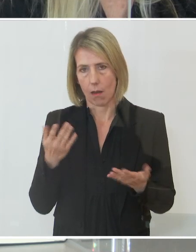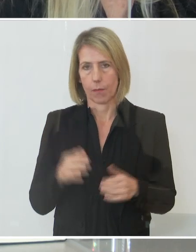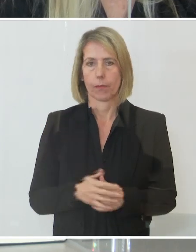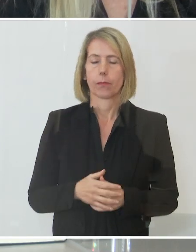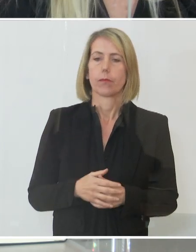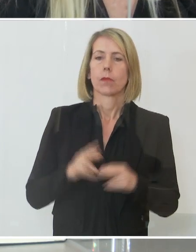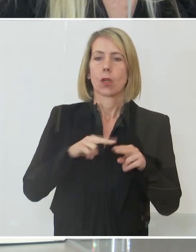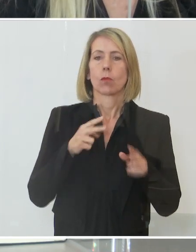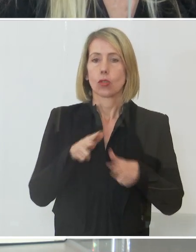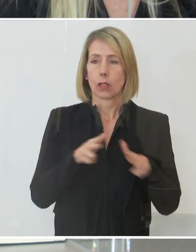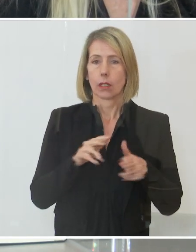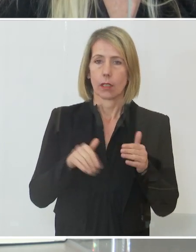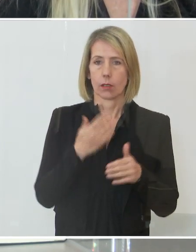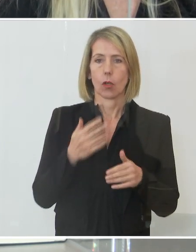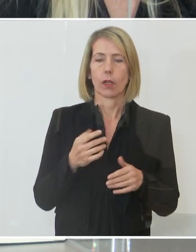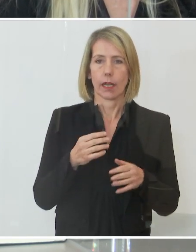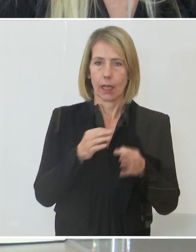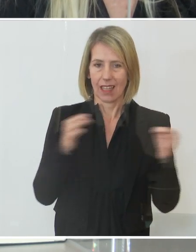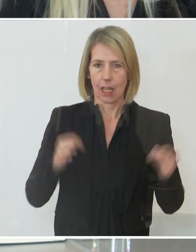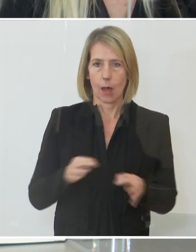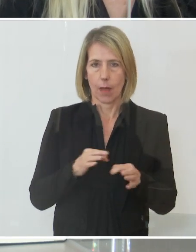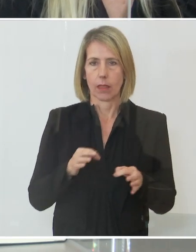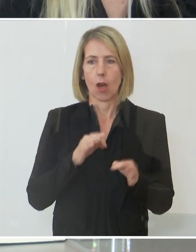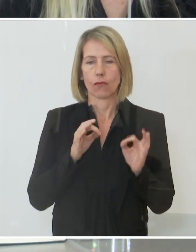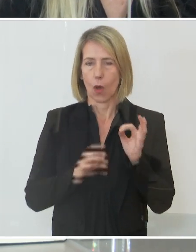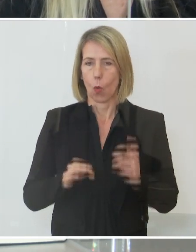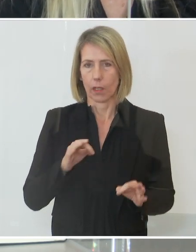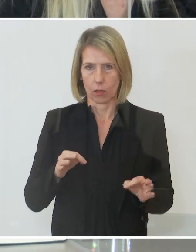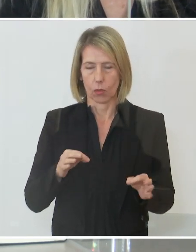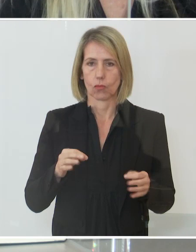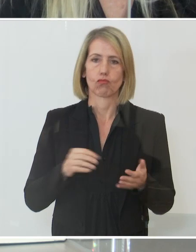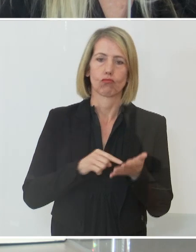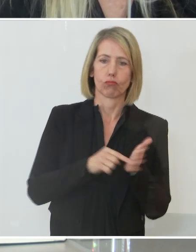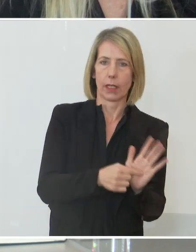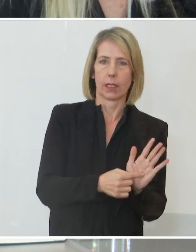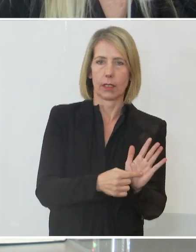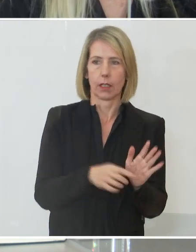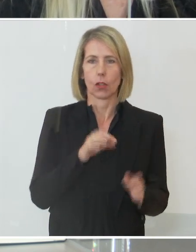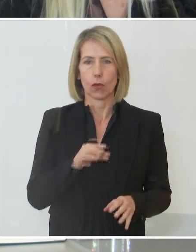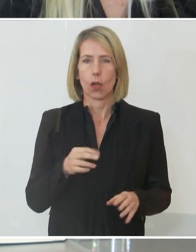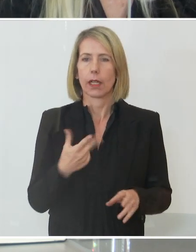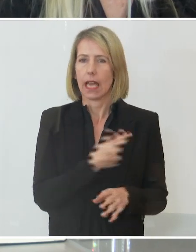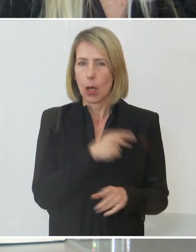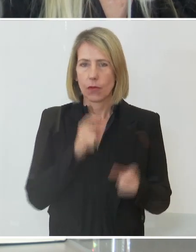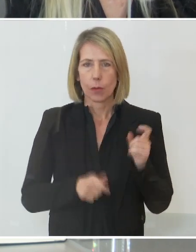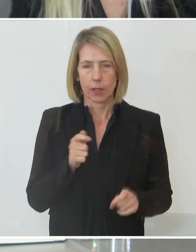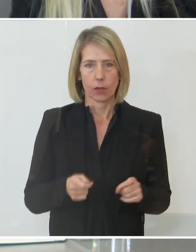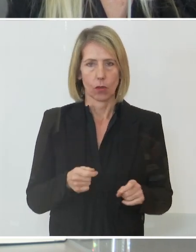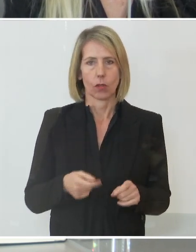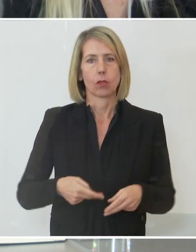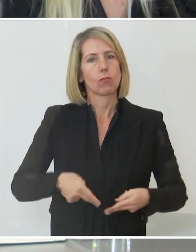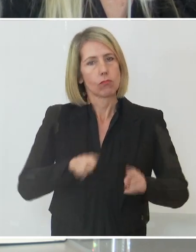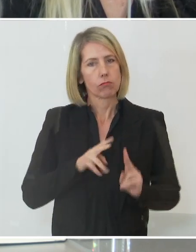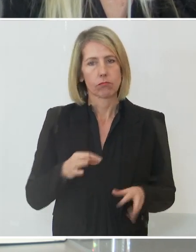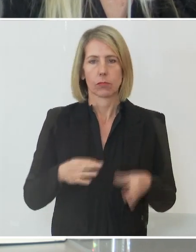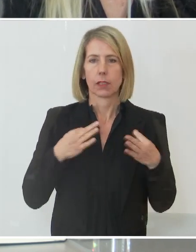neue Verordnung vorgestellt. Das heißt, dass für Geimpfte und Genesene, also all jene, die einen grü